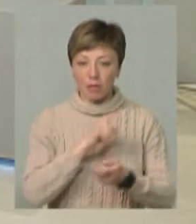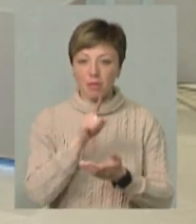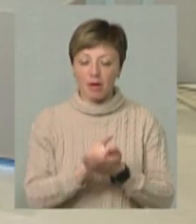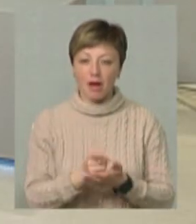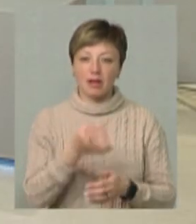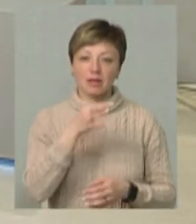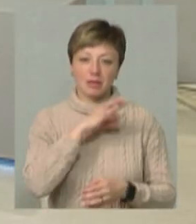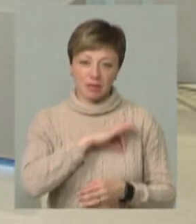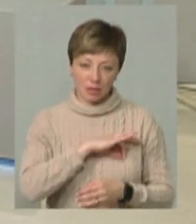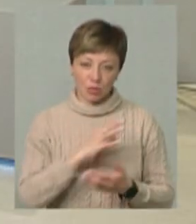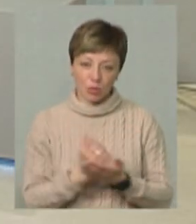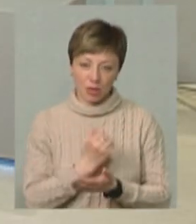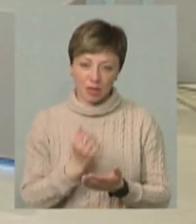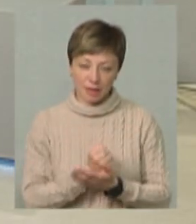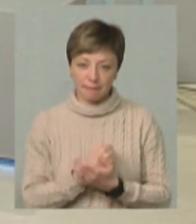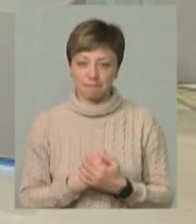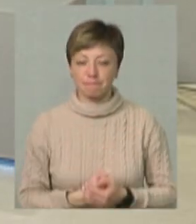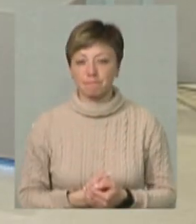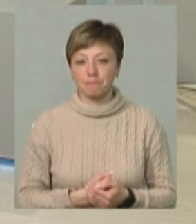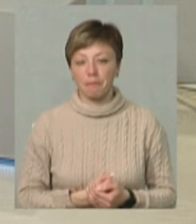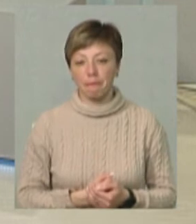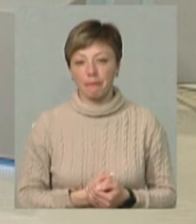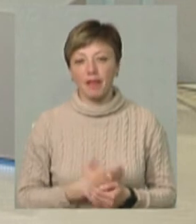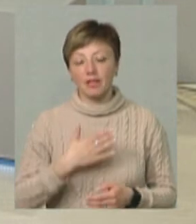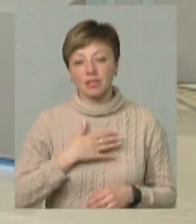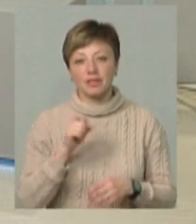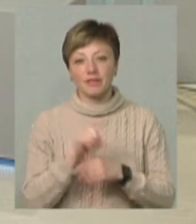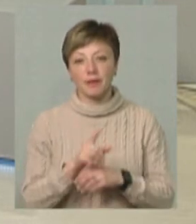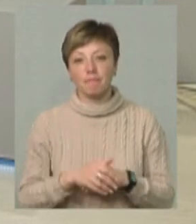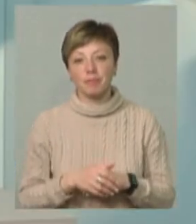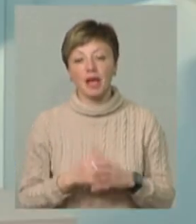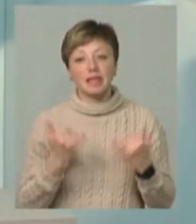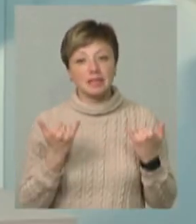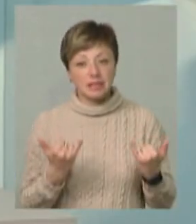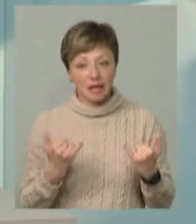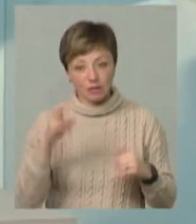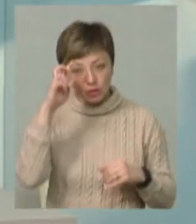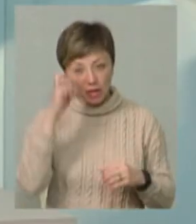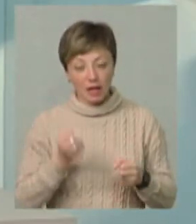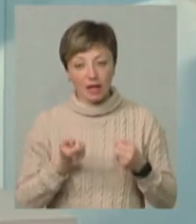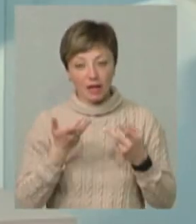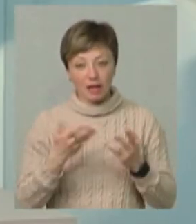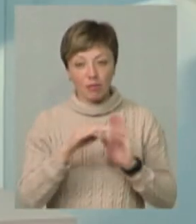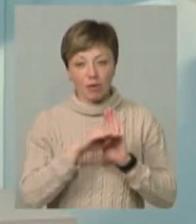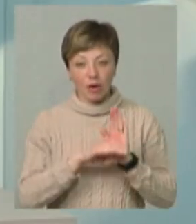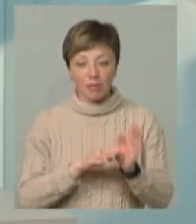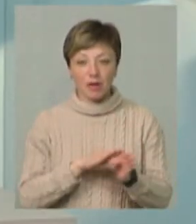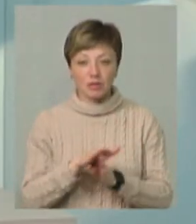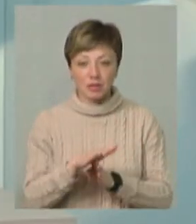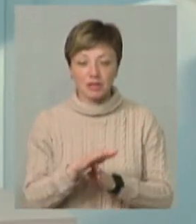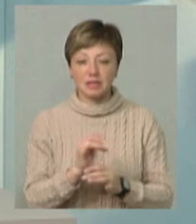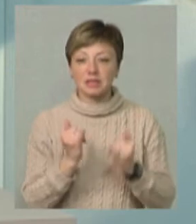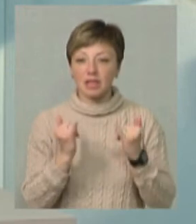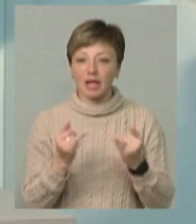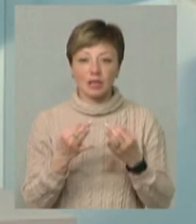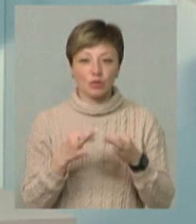приносити державі дохід і користь людям. Оце наше завдання. А от зараз, до речі, в державі кілька таких програм реалізовується для